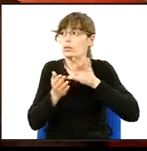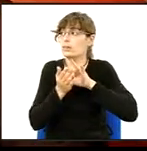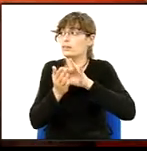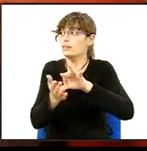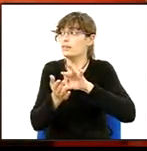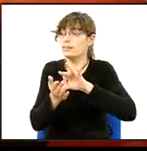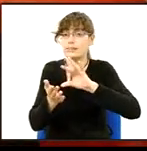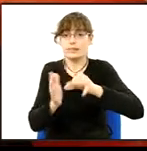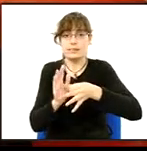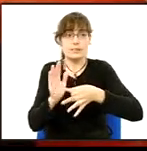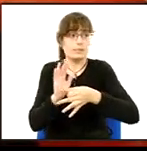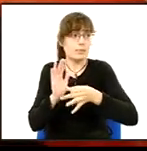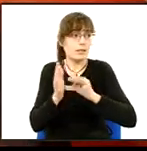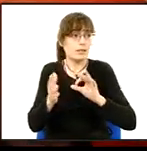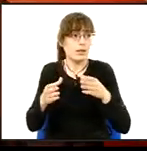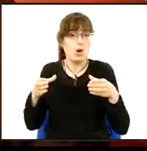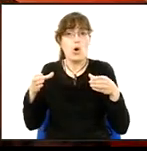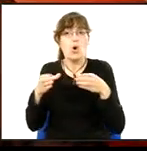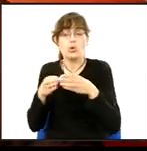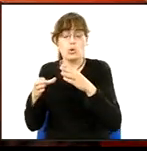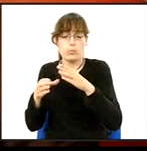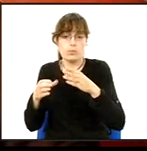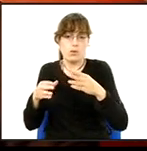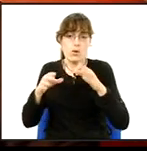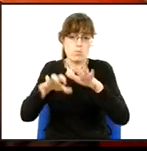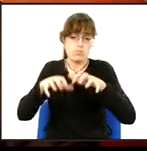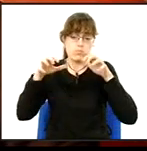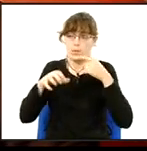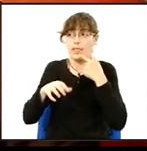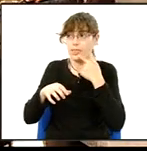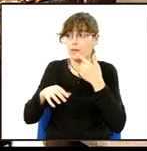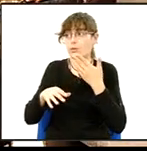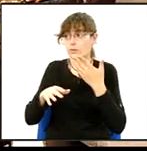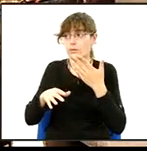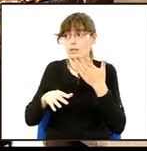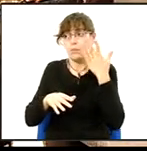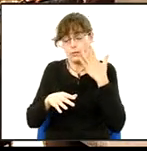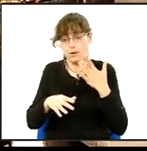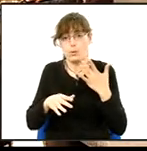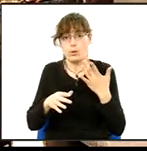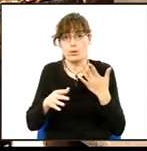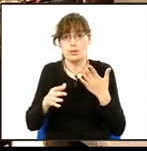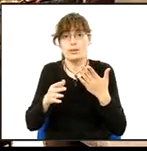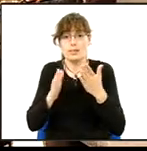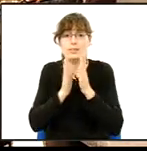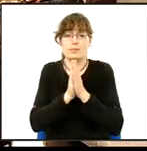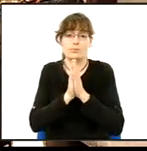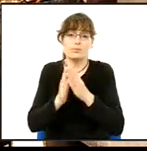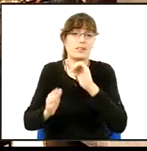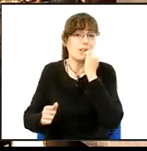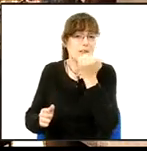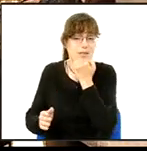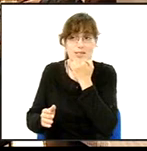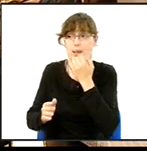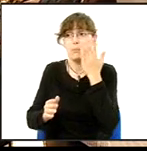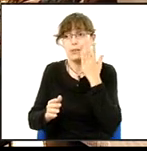qual... Senyor, sisplau, demano, entenc que vulguin estar aquí, però les seves mostres de queixa